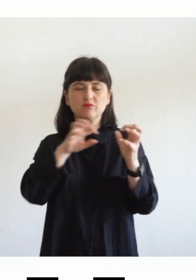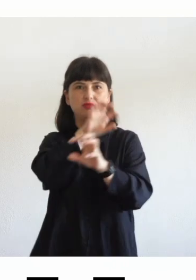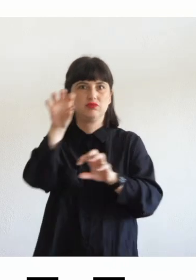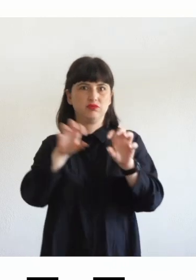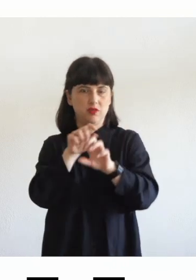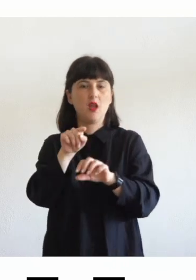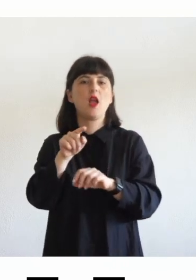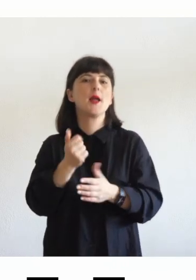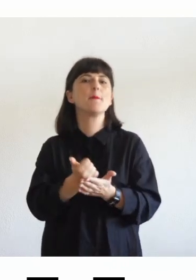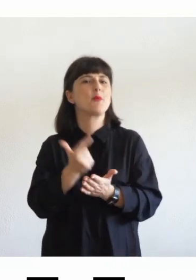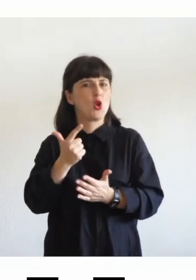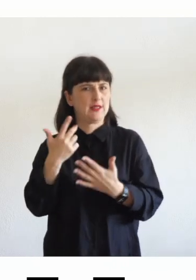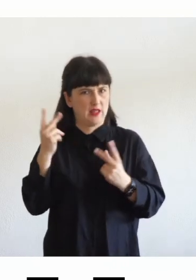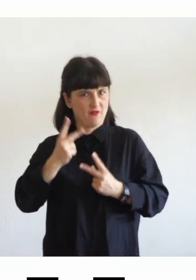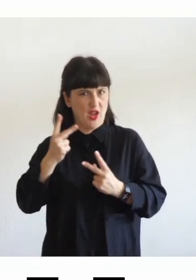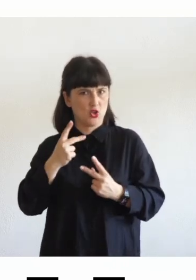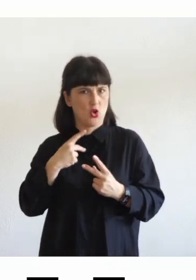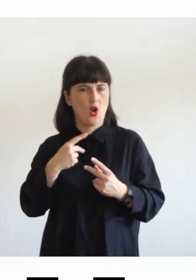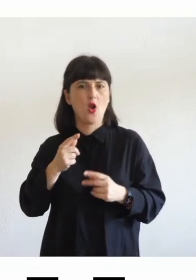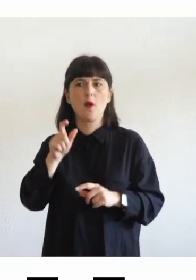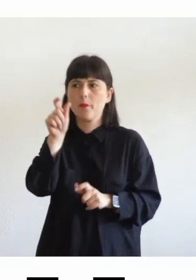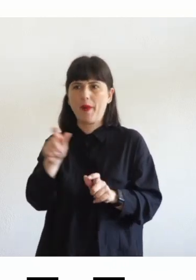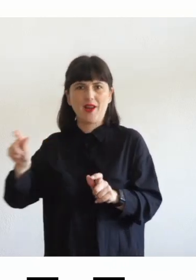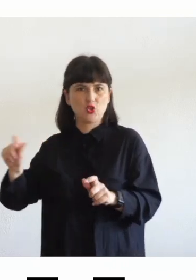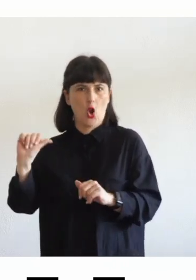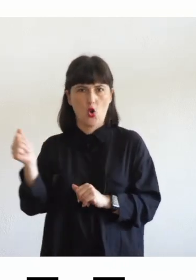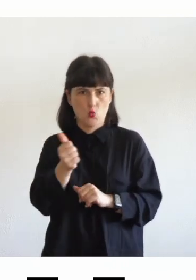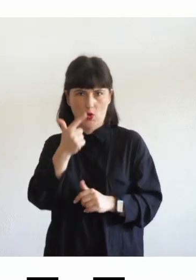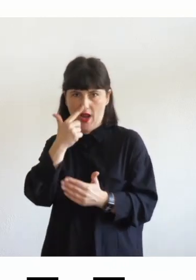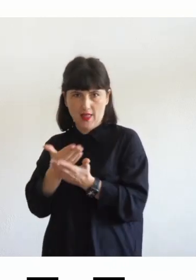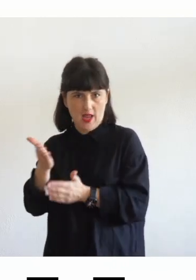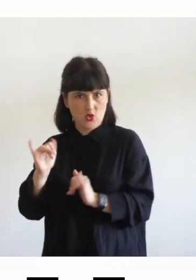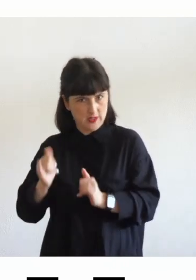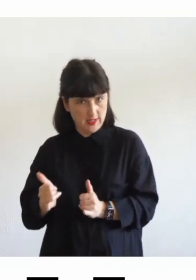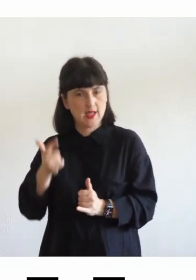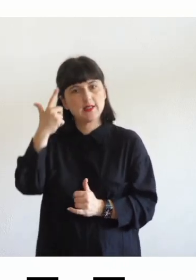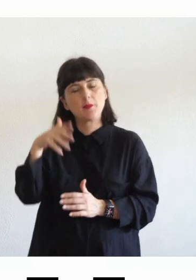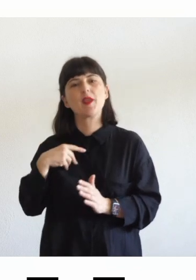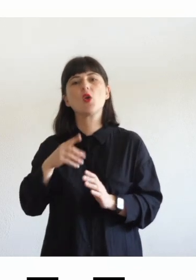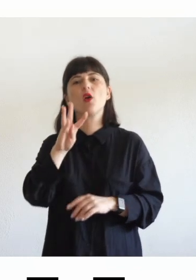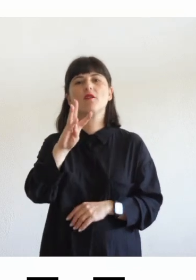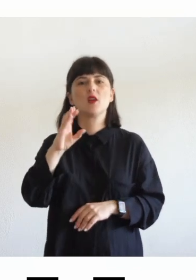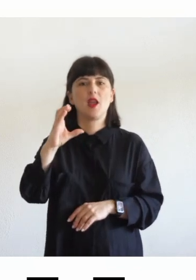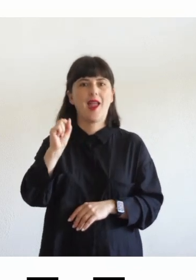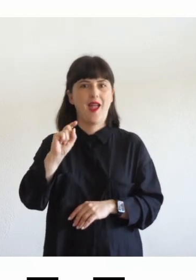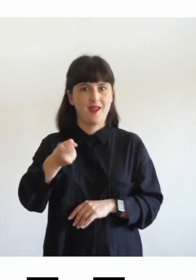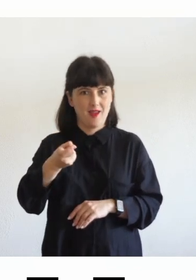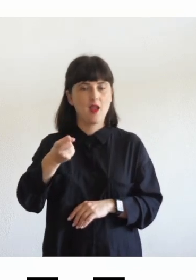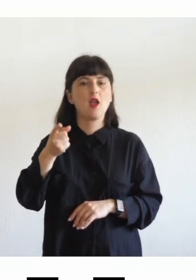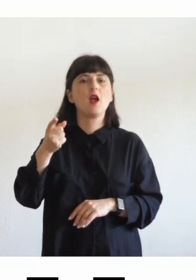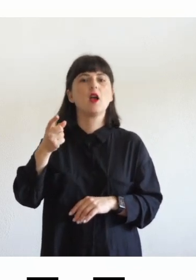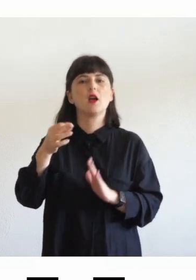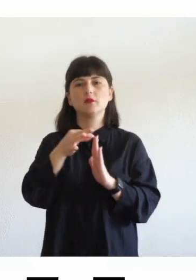personalizzazione sappiamo che nelle WCAG deve essere permesso all'utente di